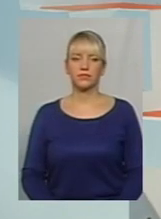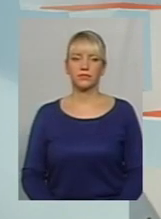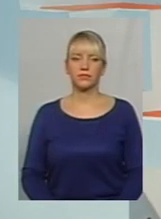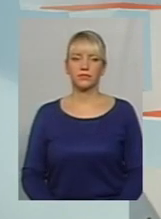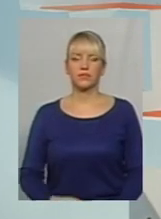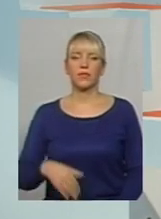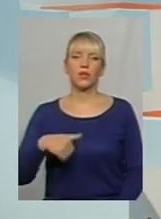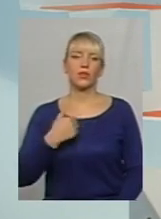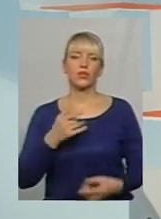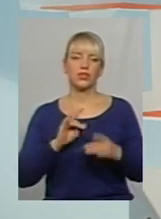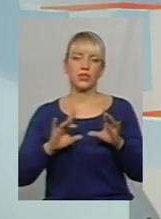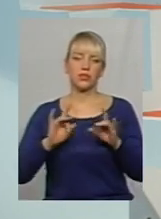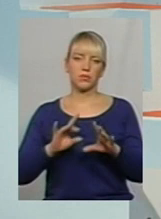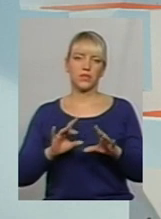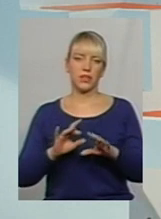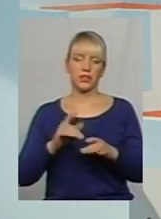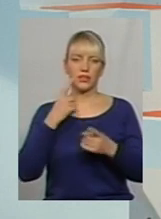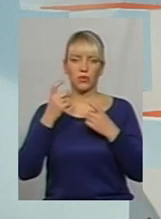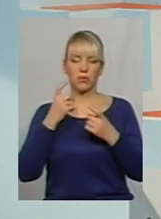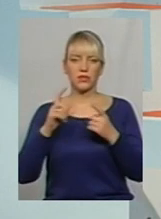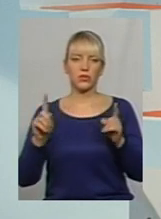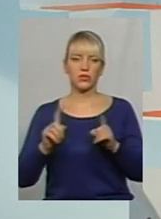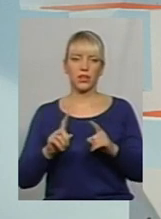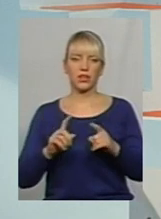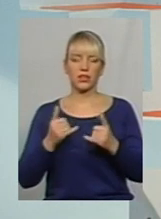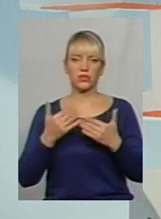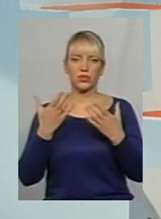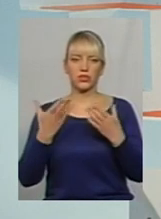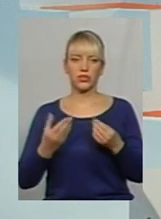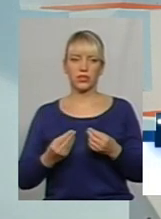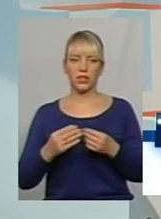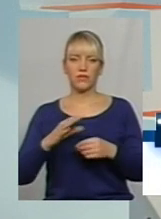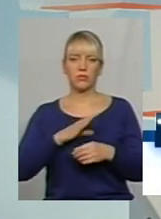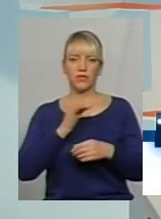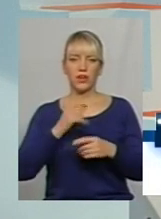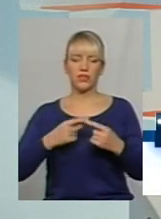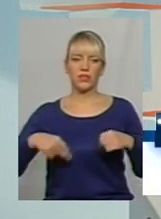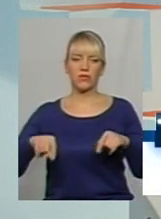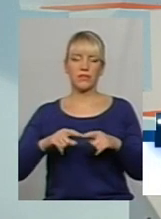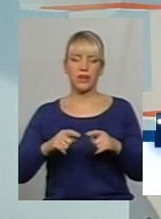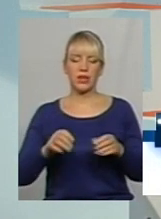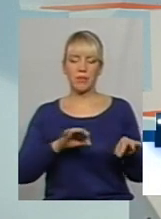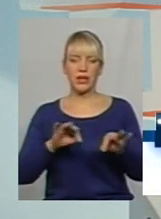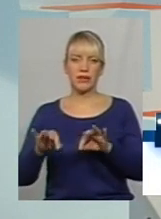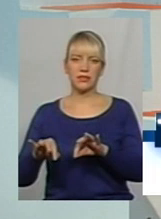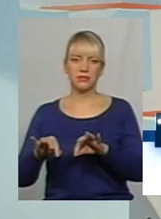Хочеться розказати інформацію, яка на сьогоднішній день відбувається в сфері пасажирських перевезень.